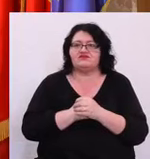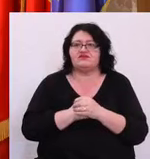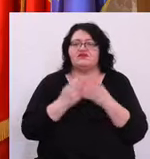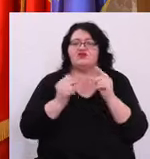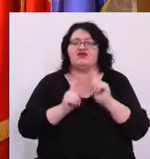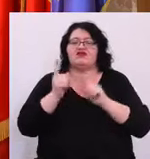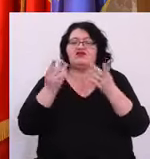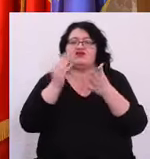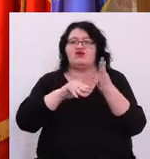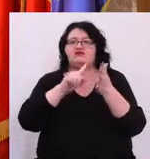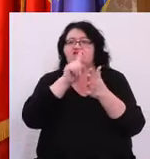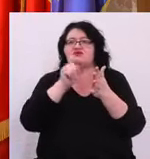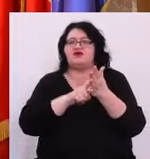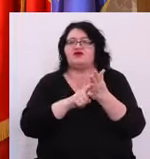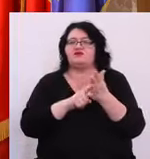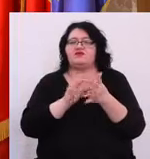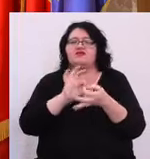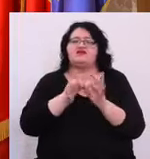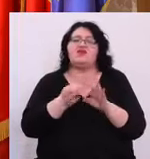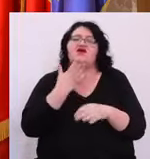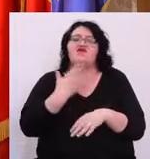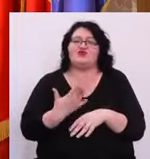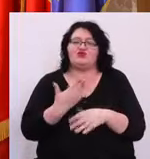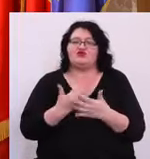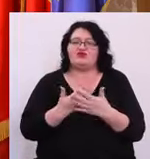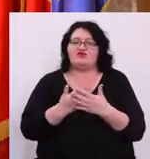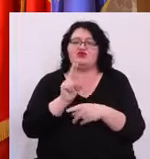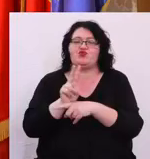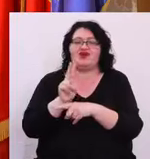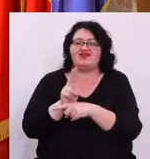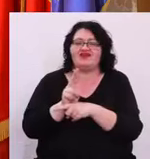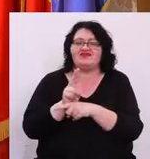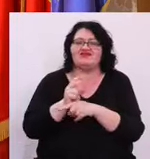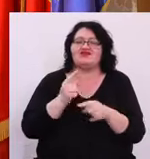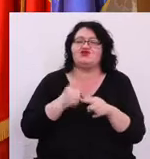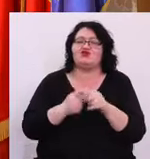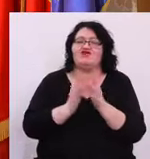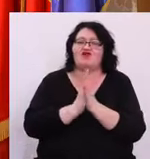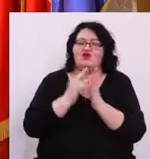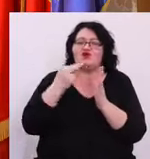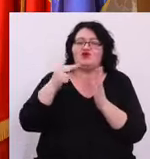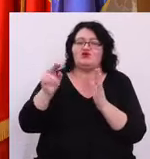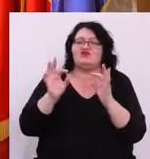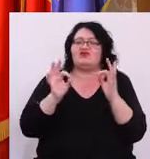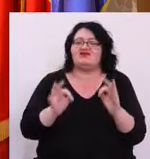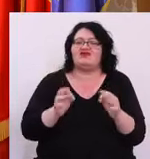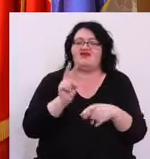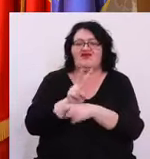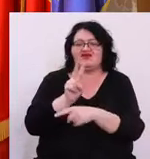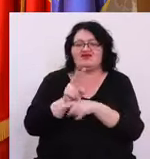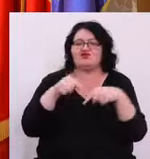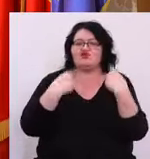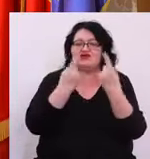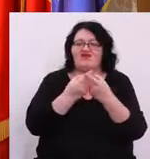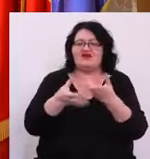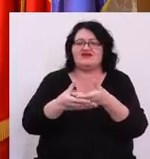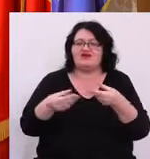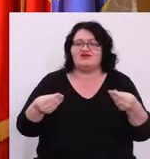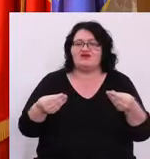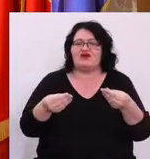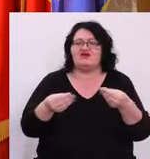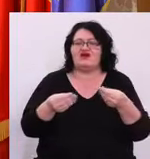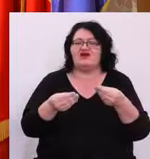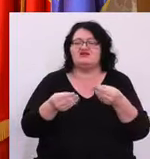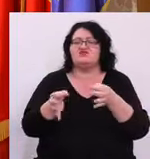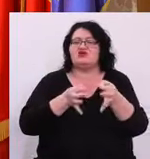Bine, dacă nu mai sunt întrebări, atunci vă mulțumesc pentru atenție Și vă rog în continuare să aveți grijă, să respectați